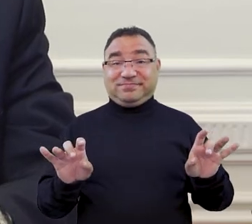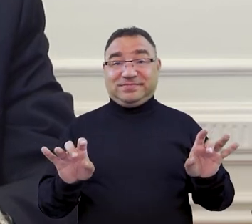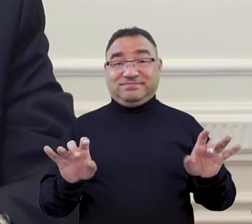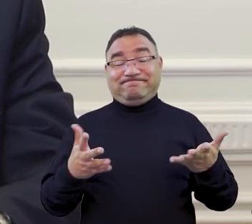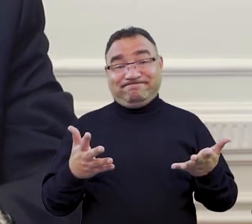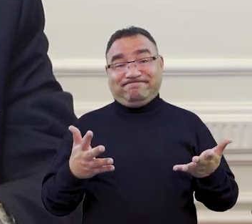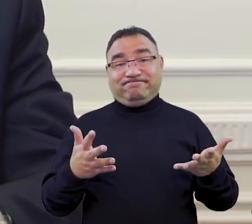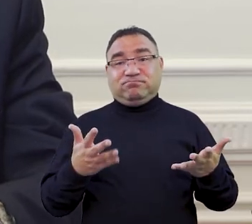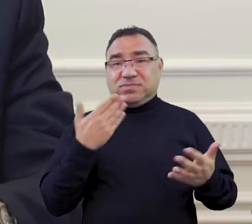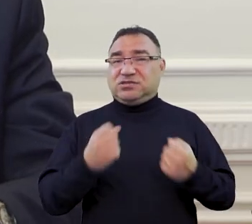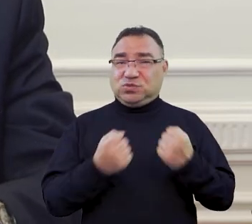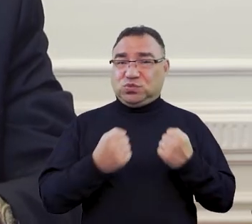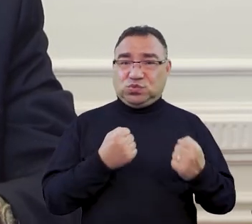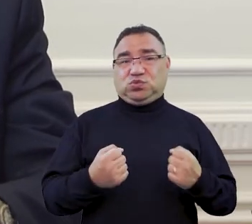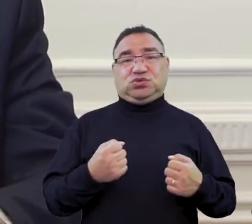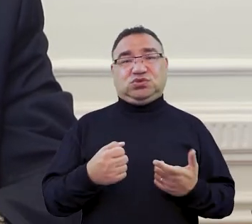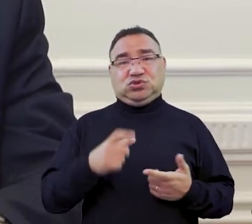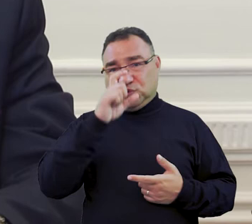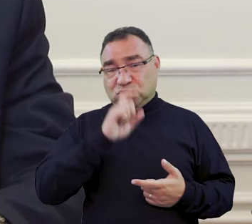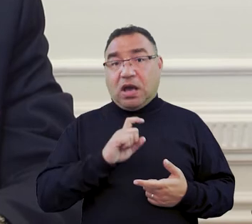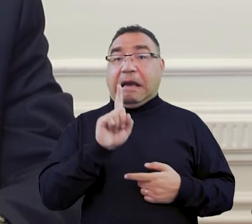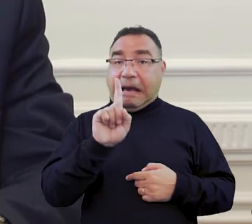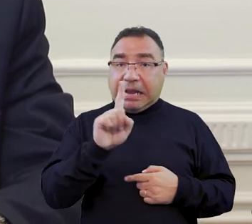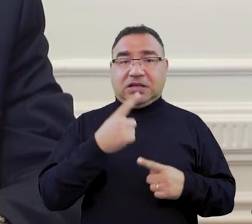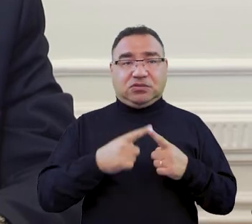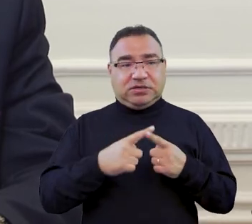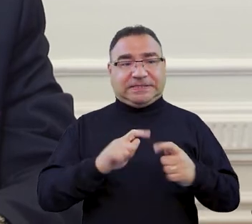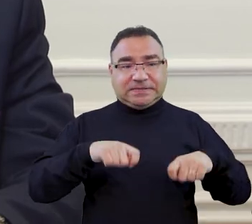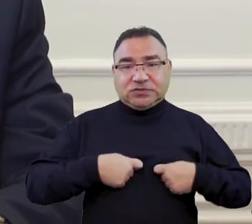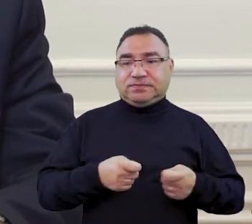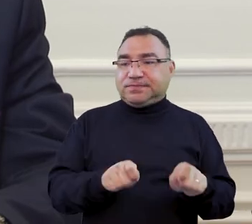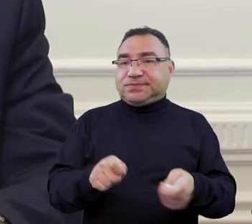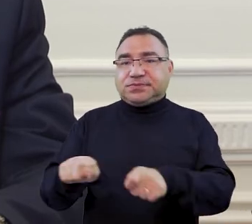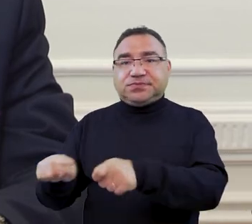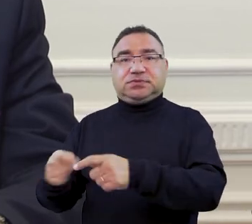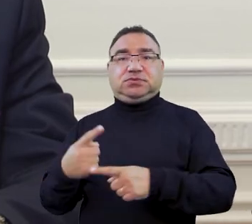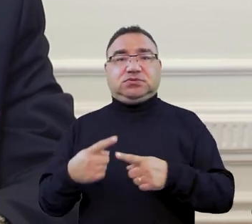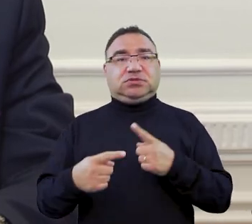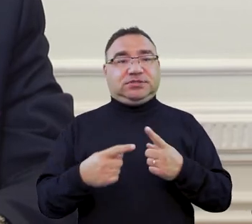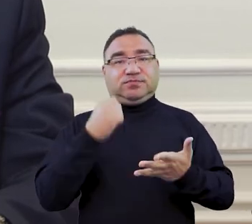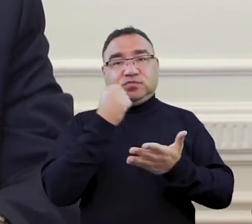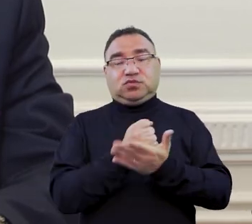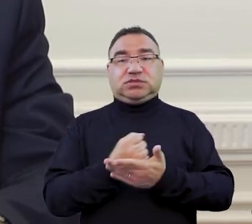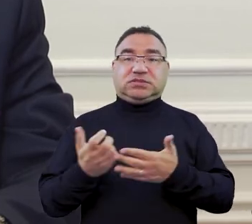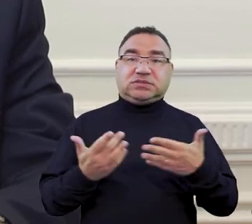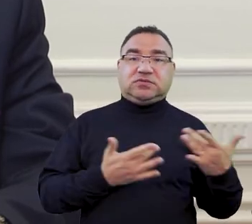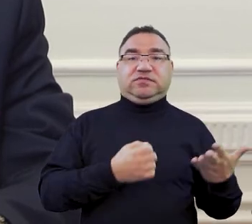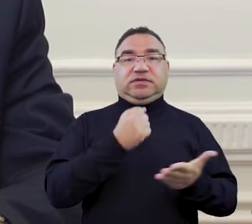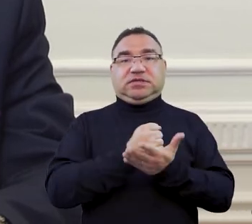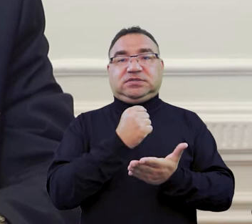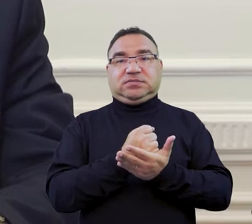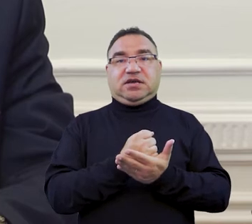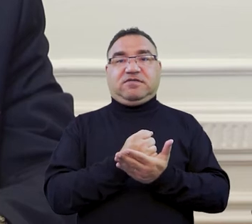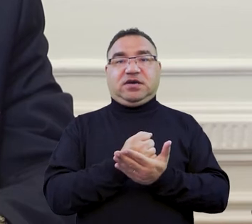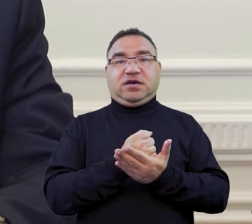samo w sobie jest i bardzo trudne i złe, ale też wymusiło pewne procesy właśnie takich rzeczy,